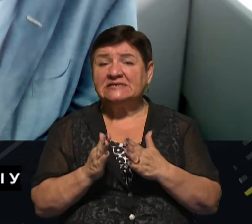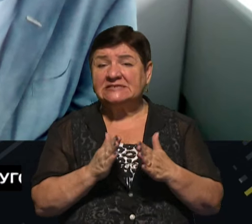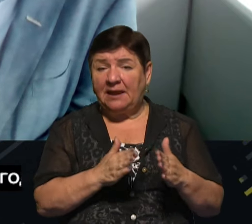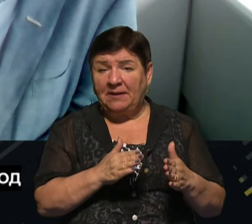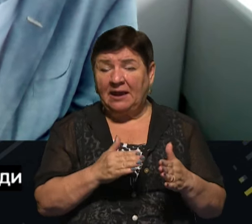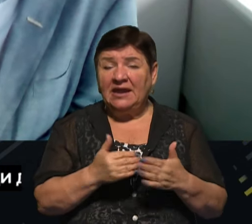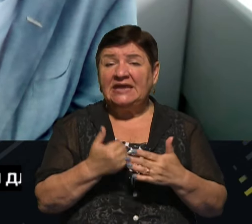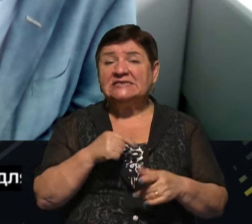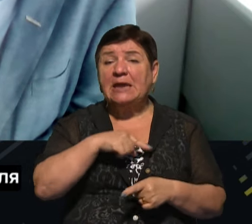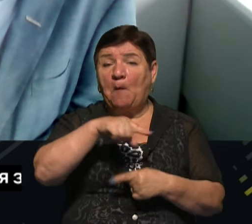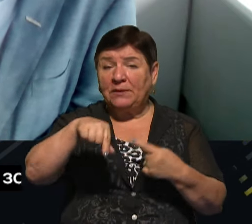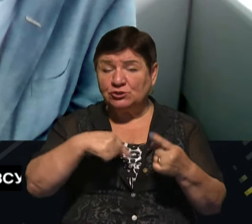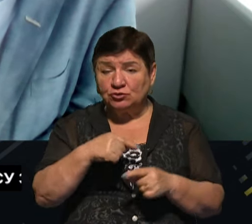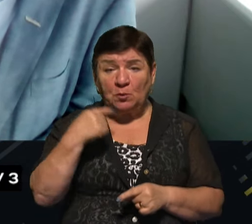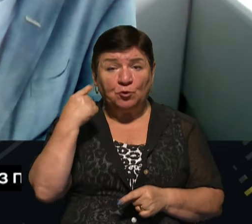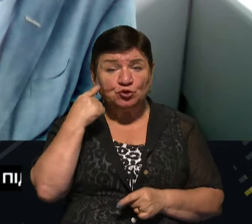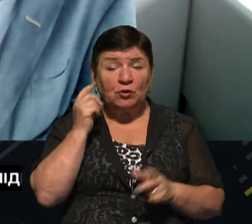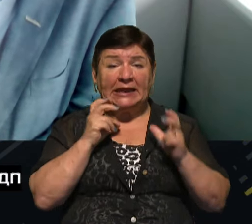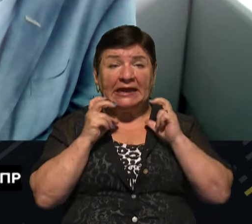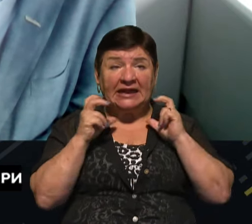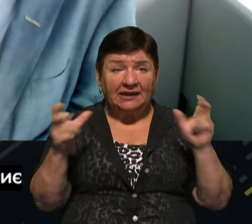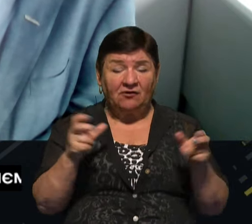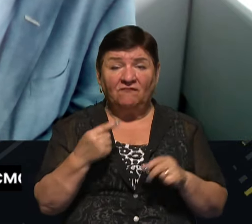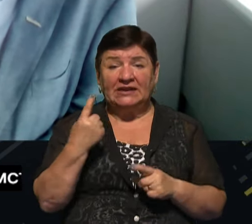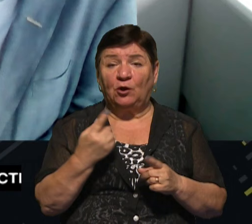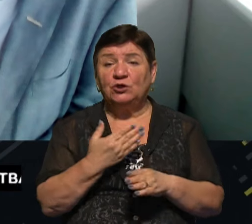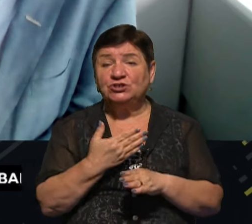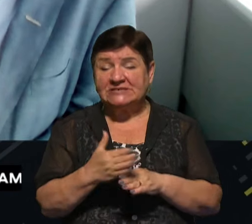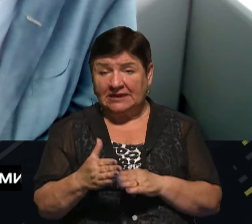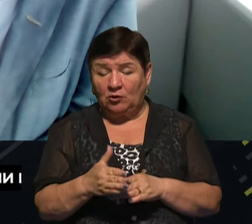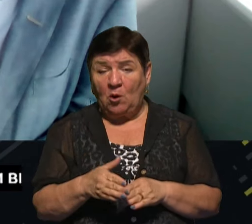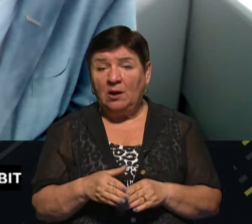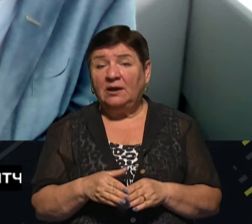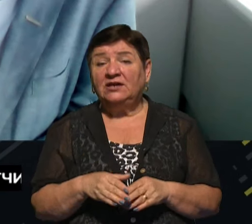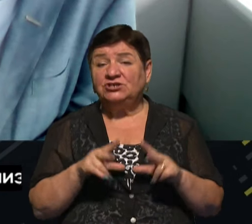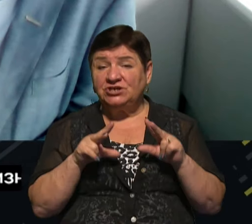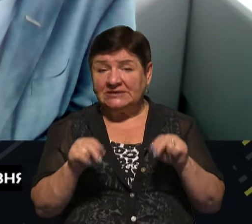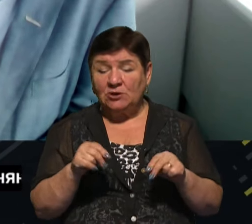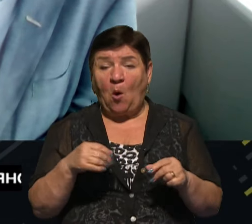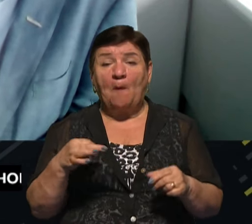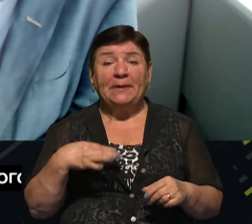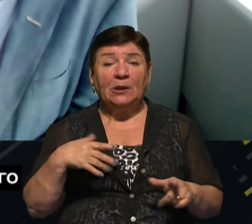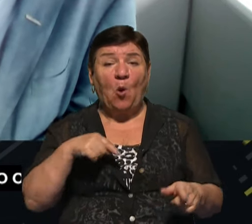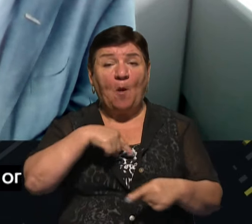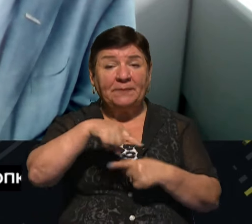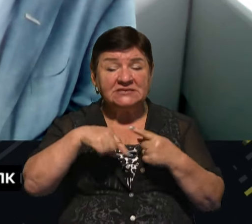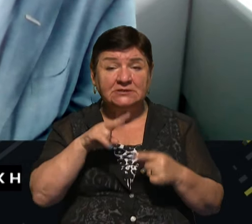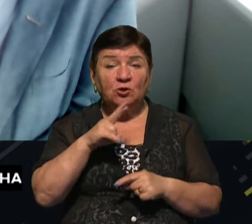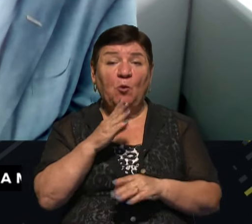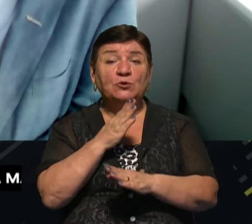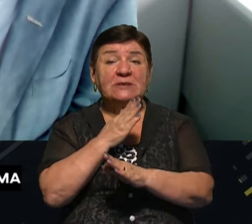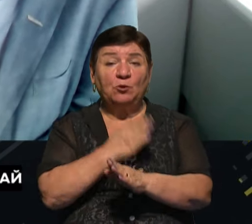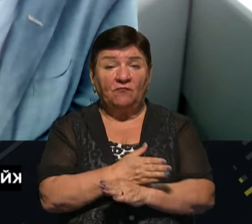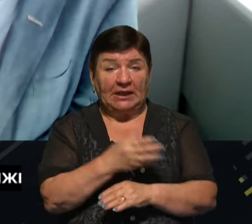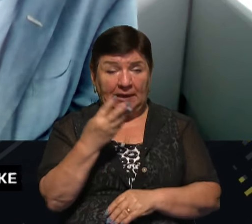бізнесу. І замість того почули крики, зойки великої частини легітимного, знову ж таки, білого бізнесу, якому заблокували гроші